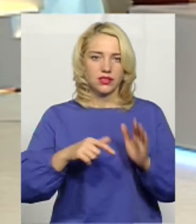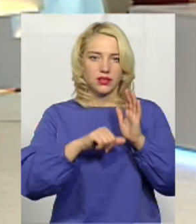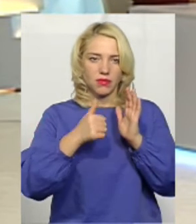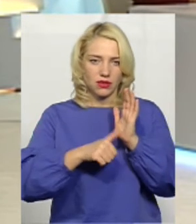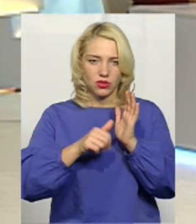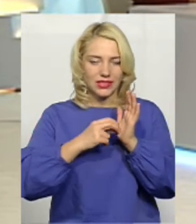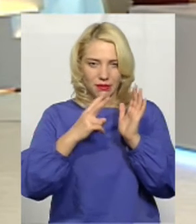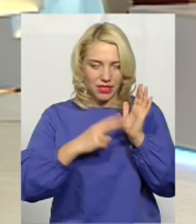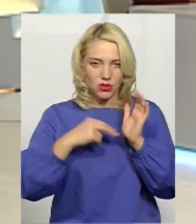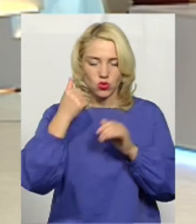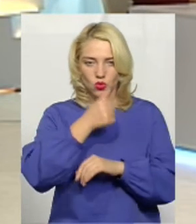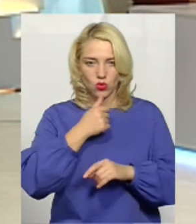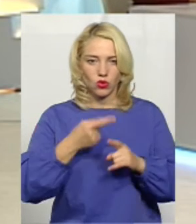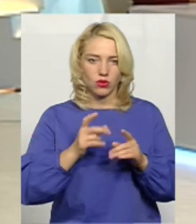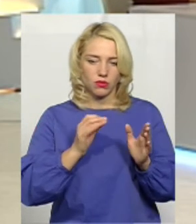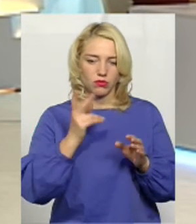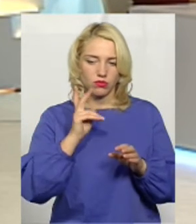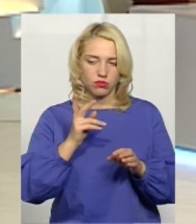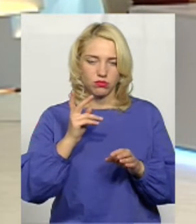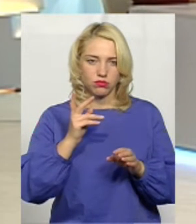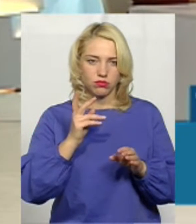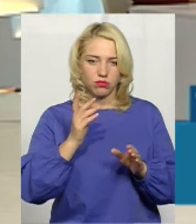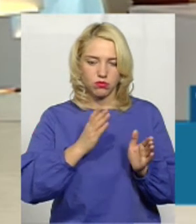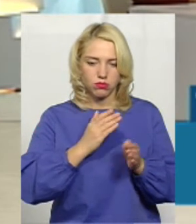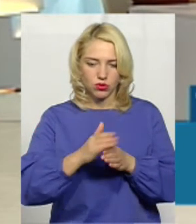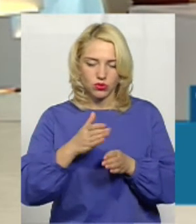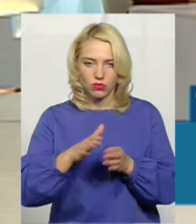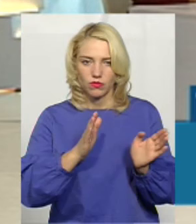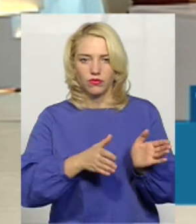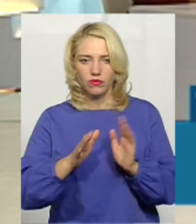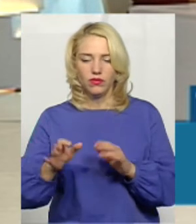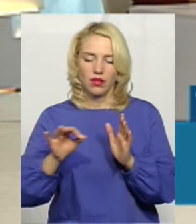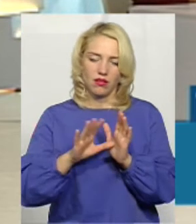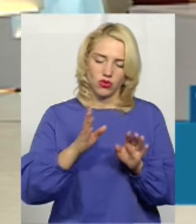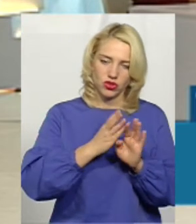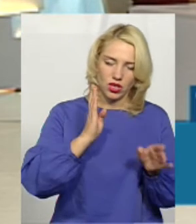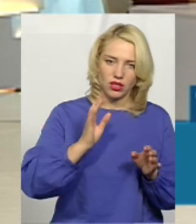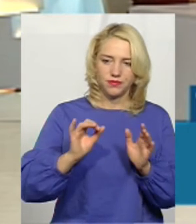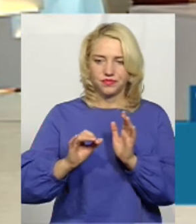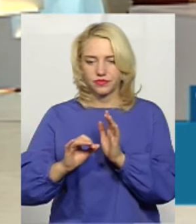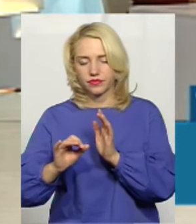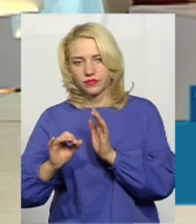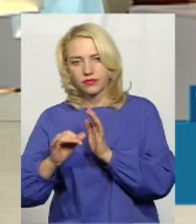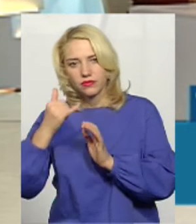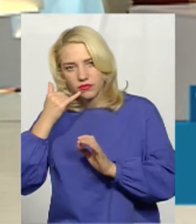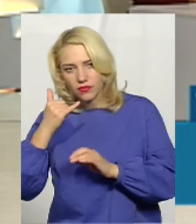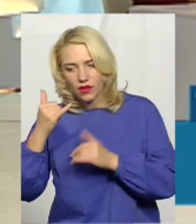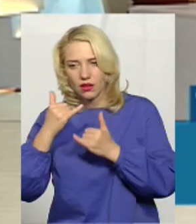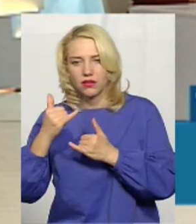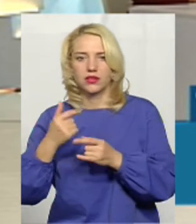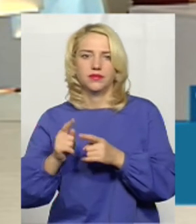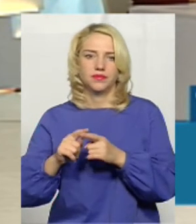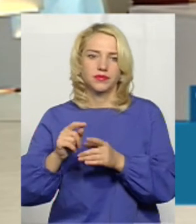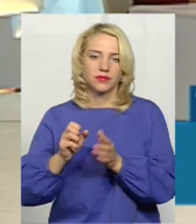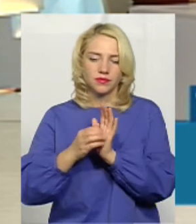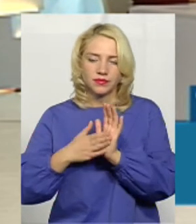працюємо, це поступово віднагоджується, ця черга, електронний запис, запис по телефону налагоджений і запис